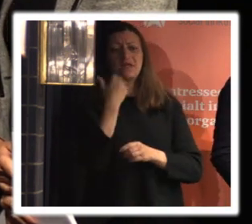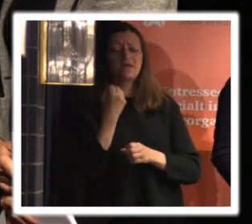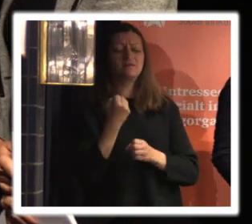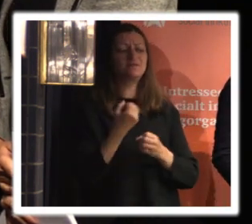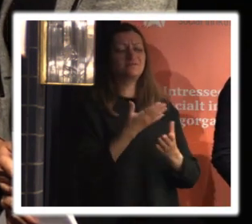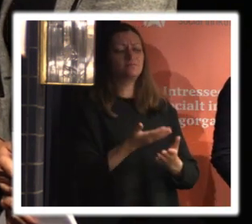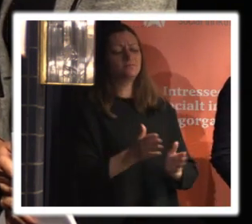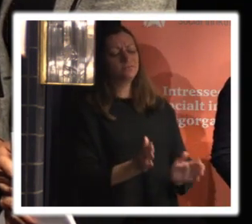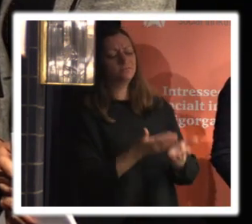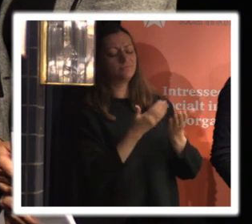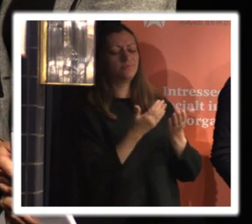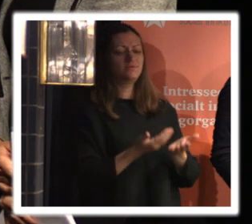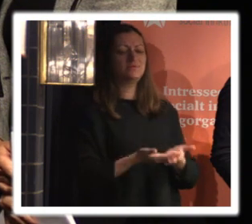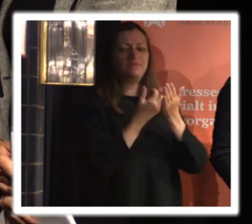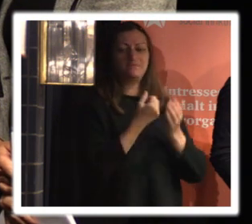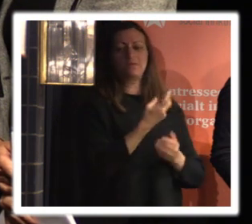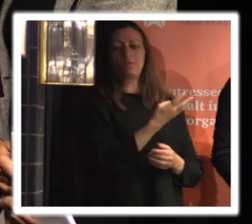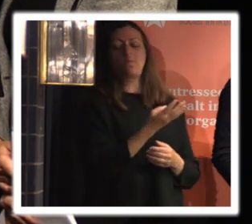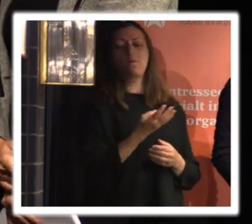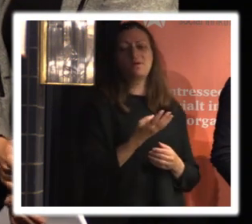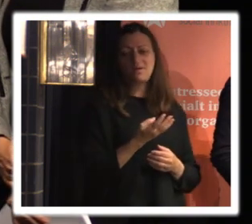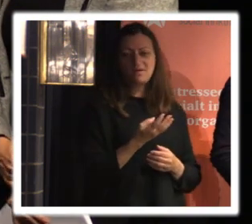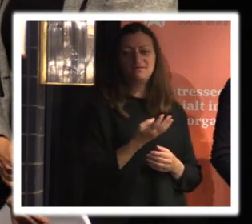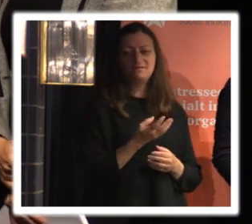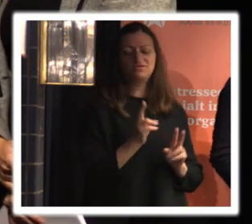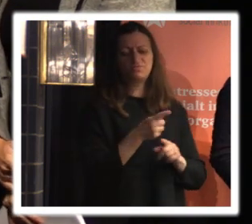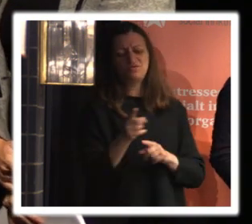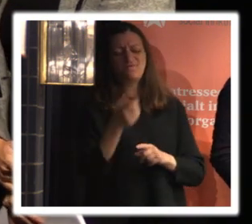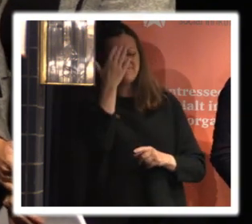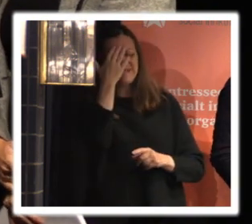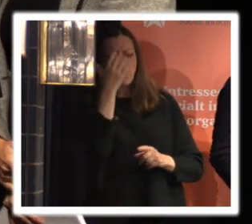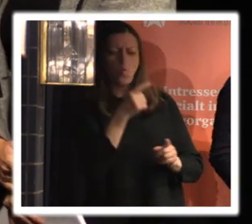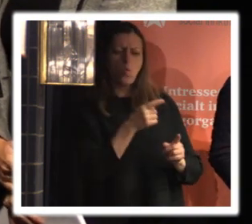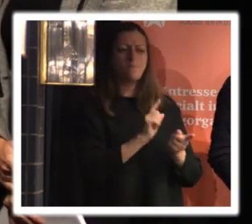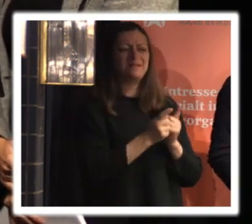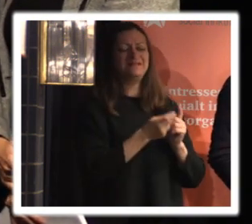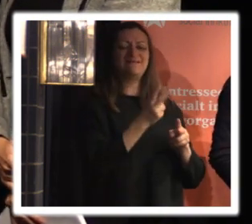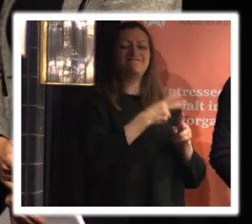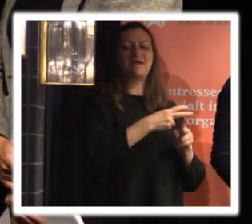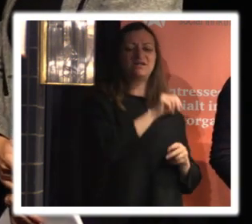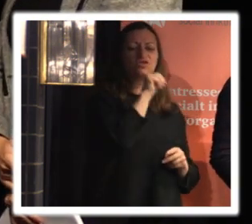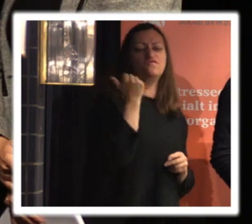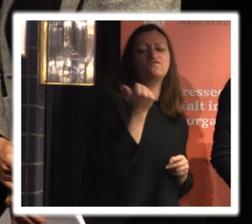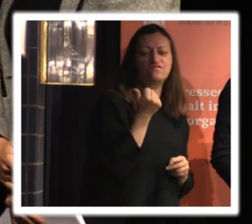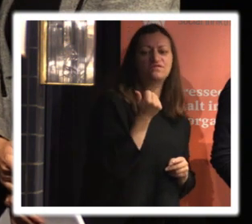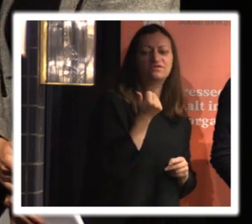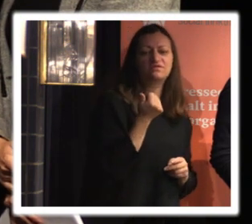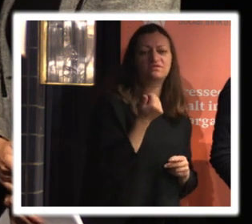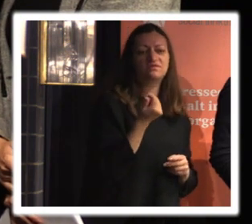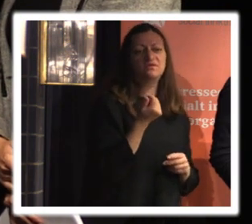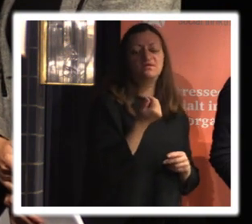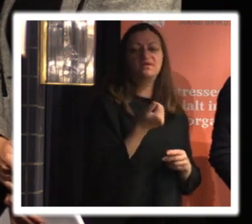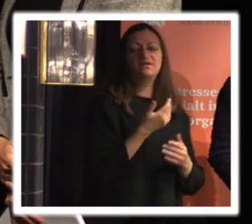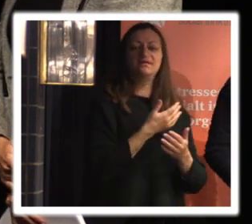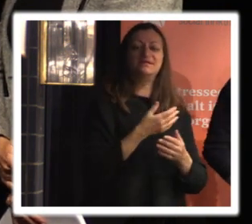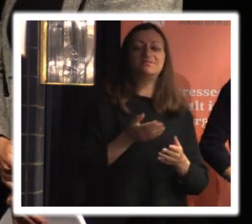till vissa också alltså som de vet kan ha lite tuffare än kanske det privata näringslivet